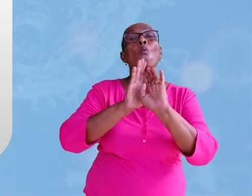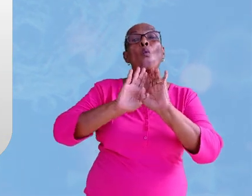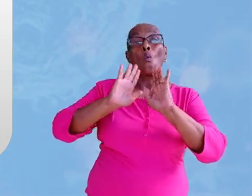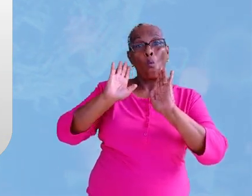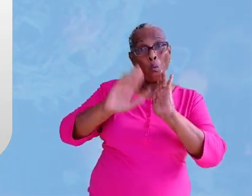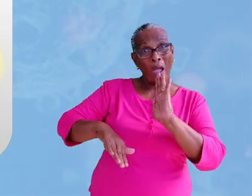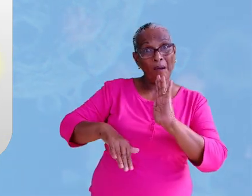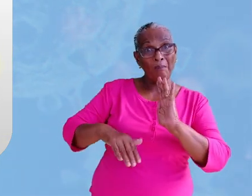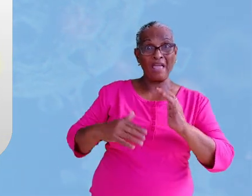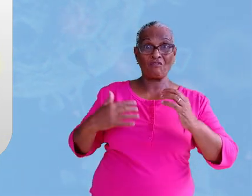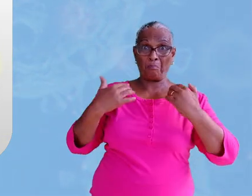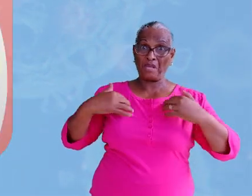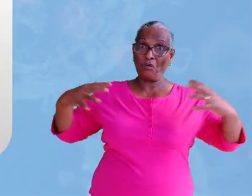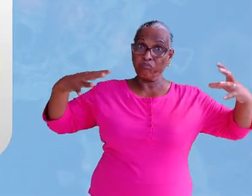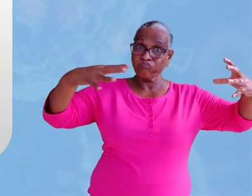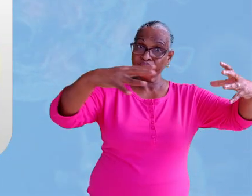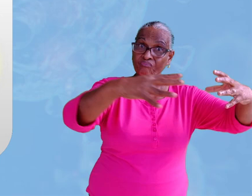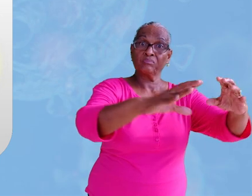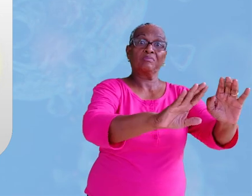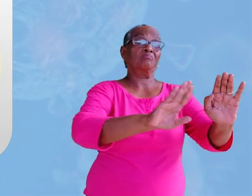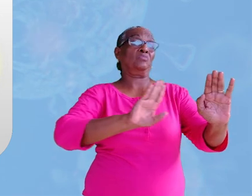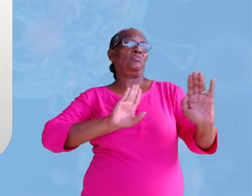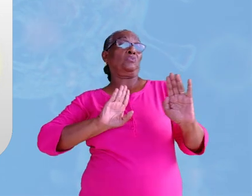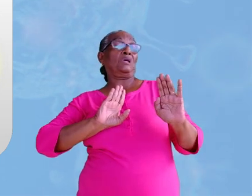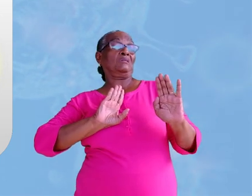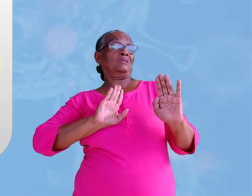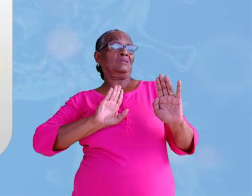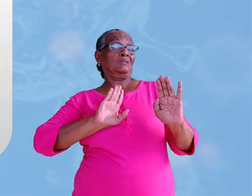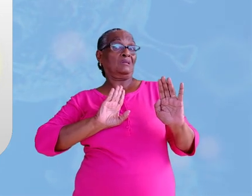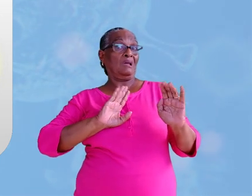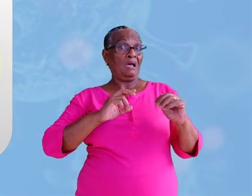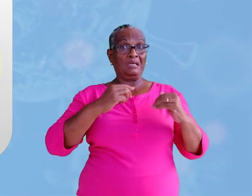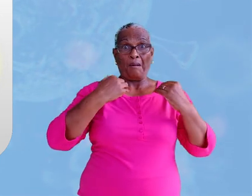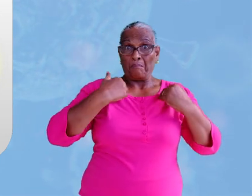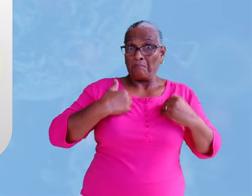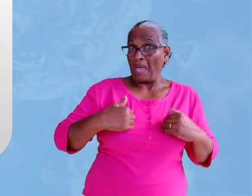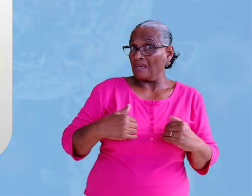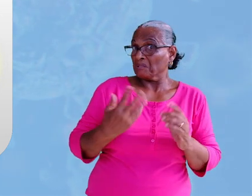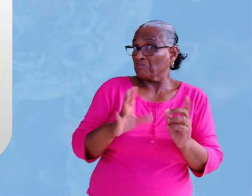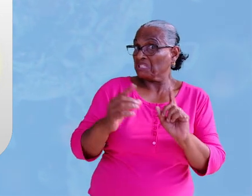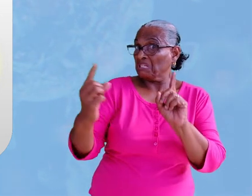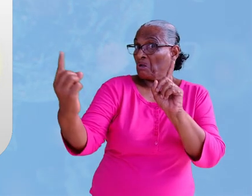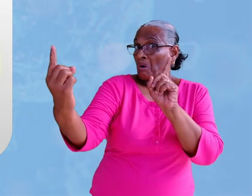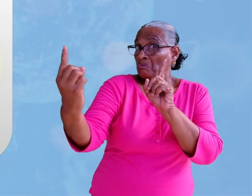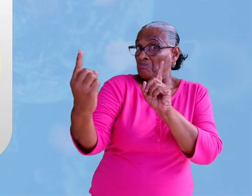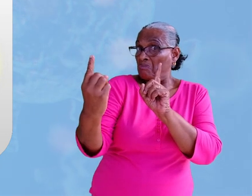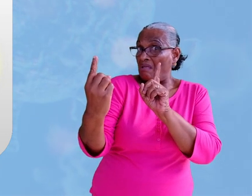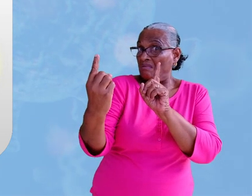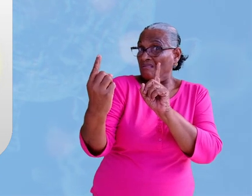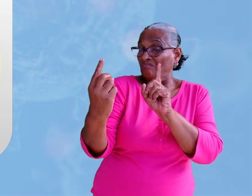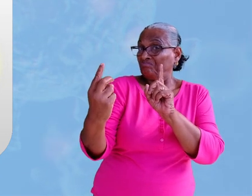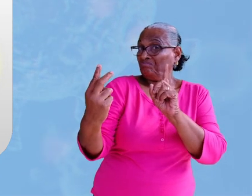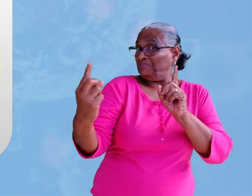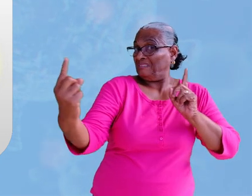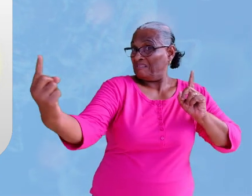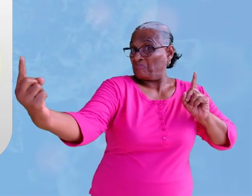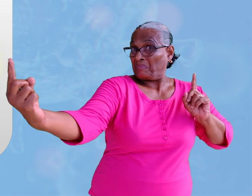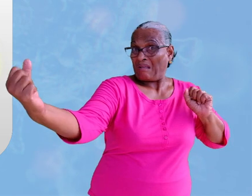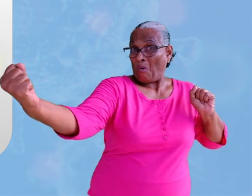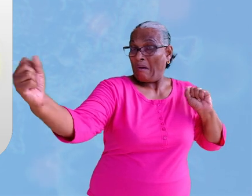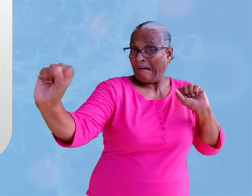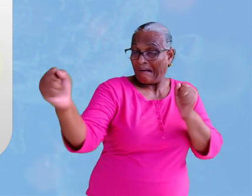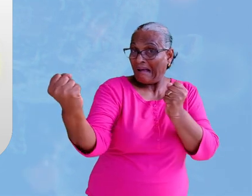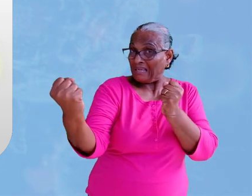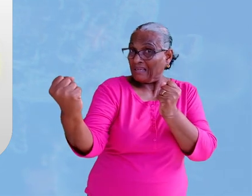wegblijven van grote groepen mensen en als je toch mensen ontmoet waarbij je de 2 meter sociale afstand